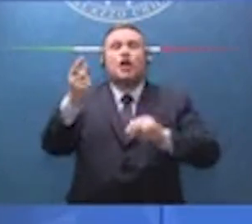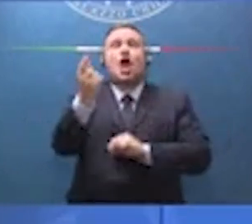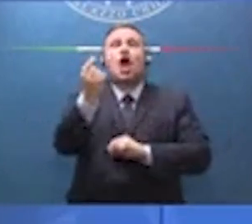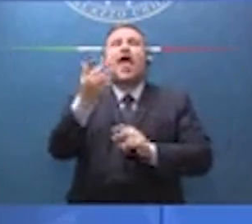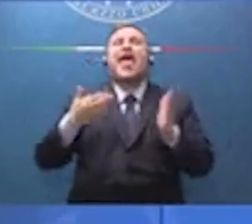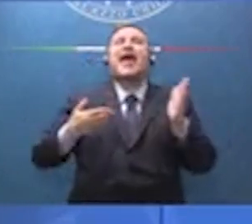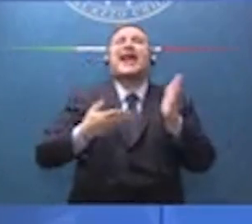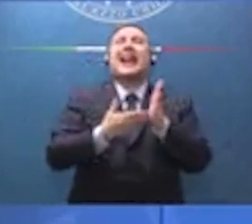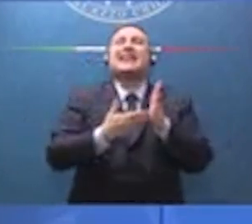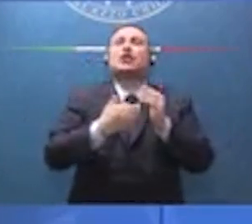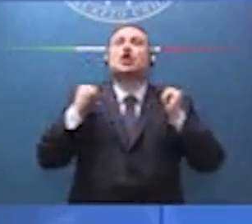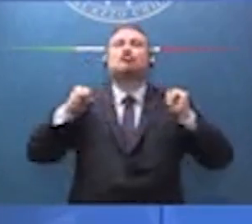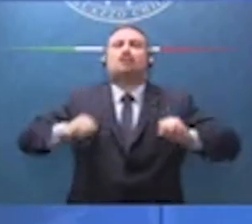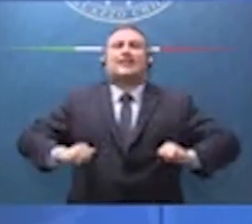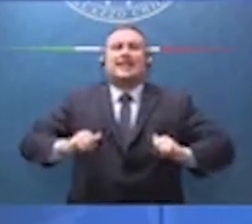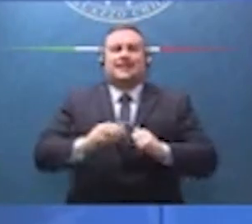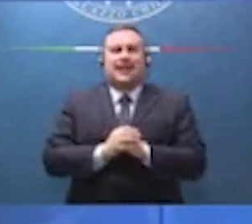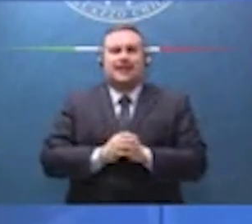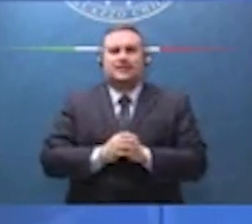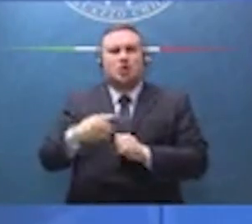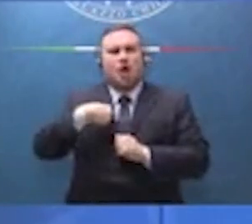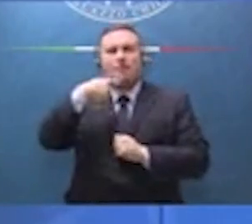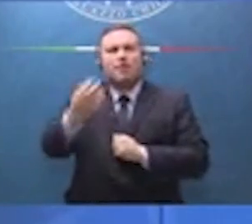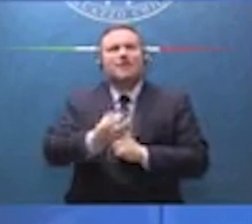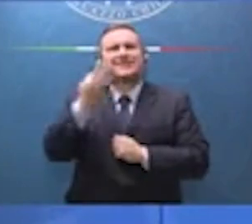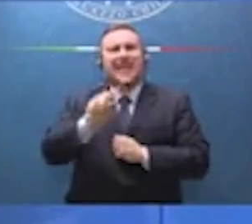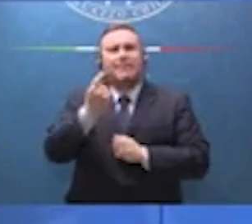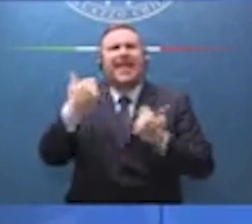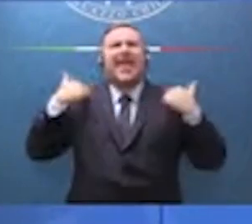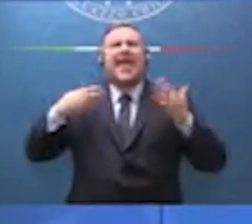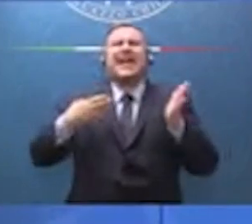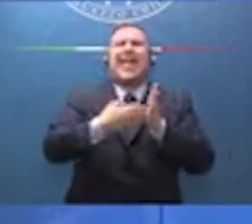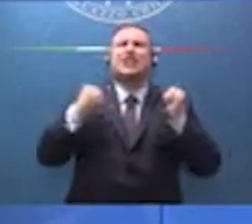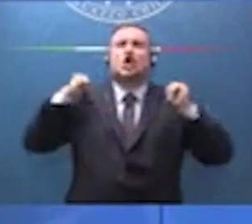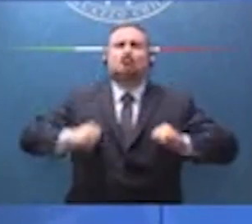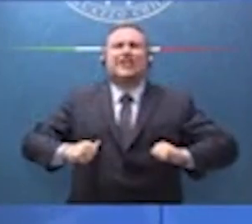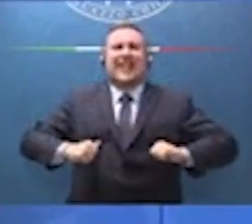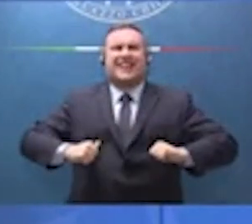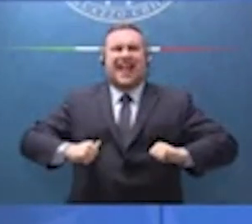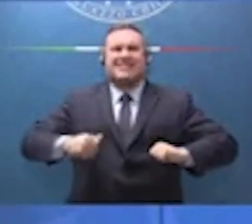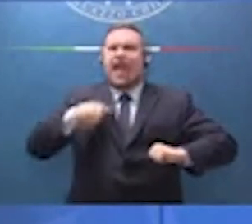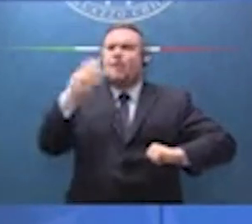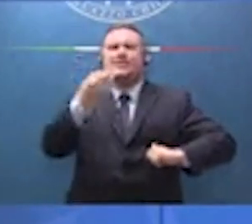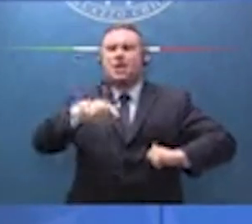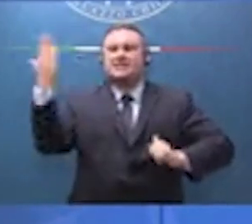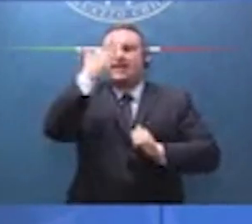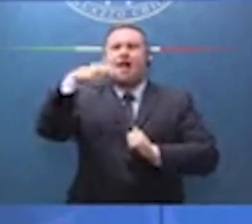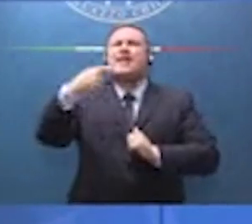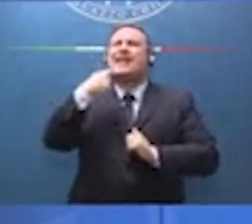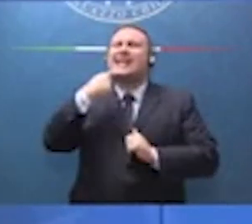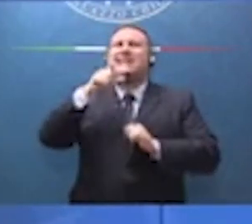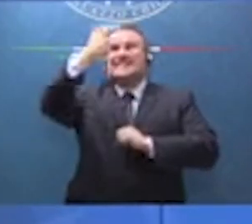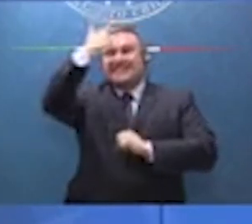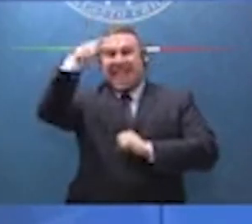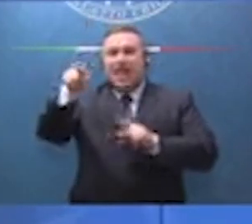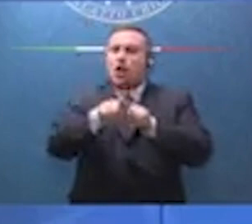Dunque noi abbiamo sempre detto che il reddito di cittadinanza è una misura sbagliata perché uno Stato giusto non mette sullo stesso piano dell'assistenza chi può lavorare e chi